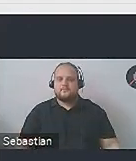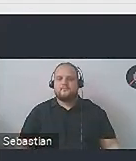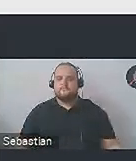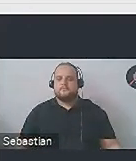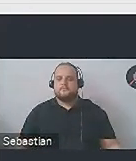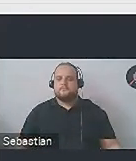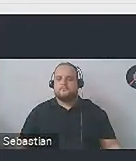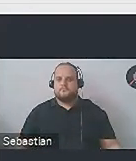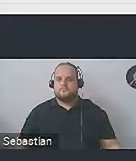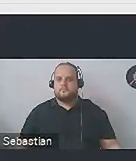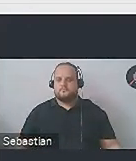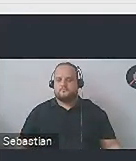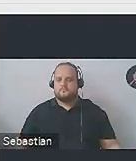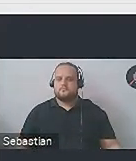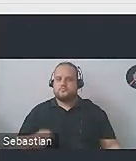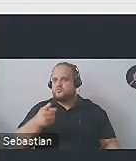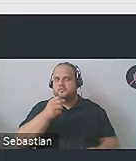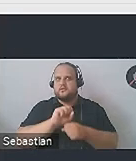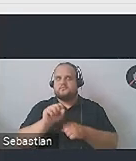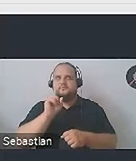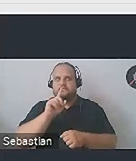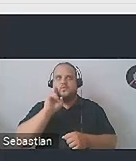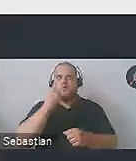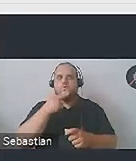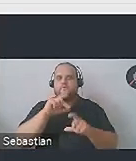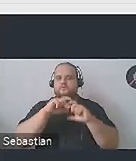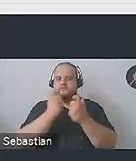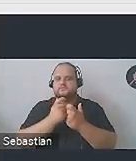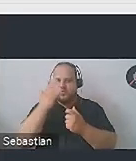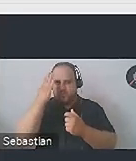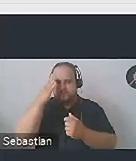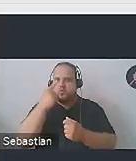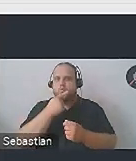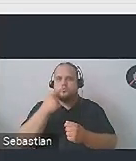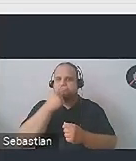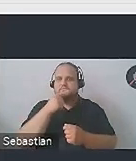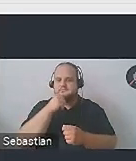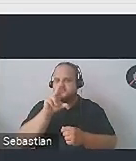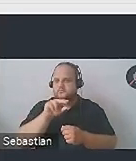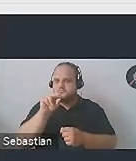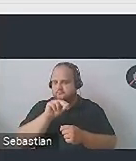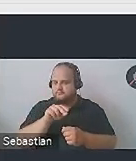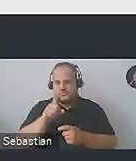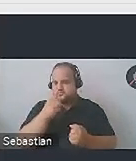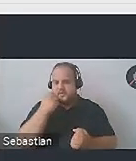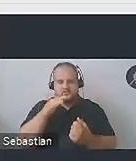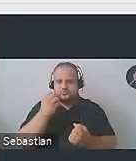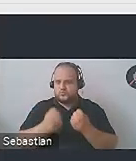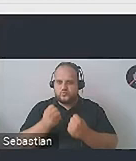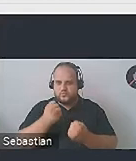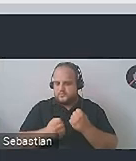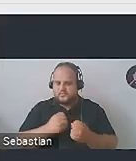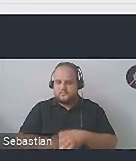Wiedzcie, że to nie jest prawda, że wszyscy głusi potrafią bezbłędnie czytać z ust. Czytanie z ust jest bardzo trudne. Naprawdę.